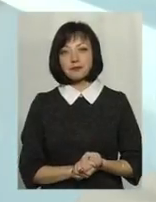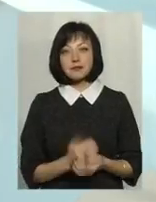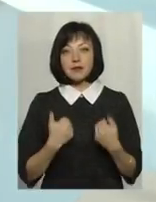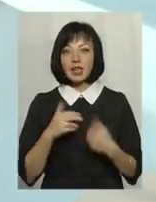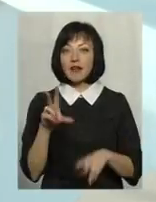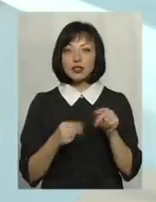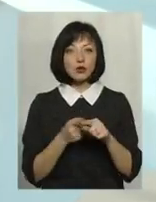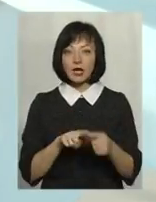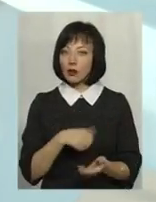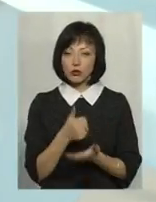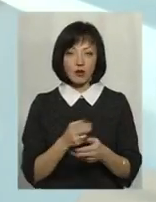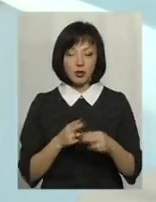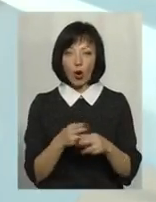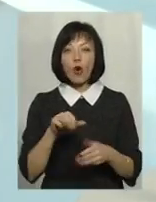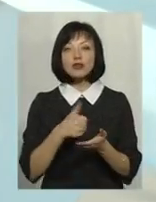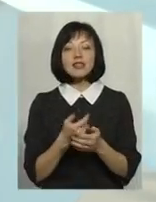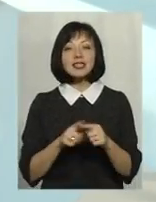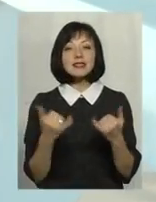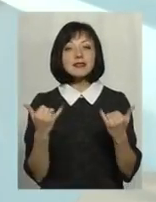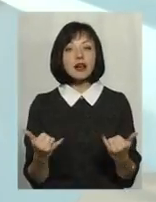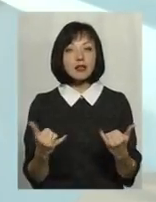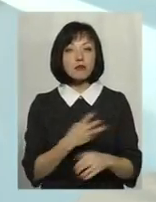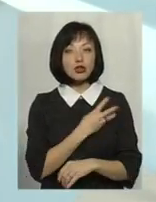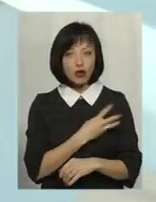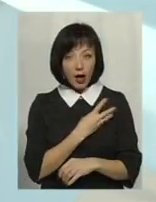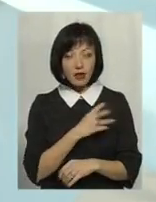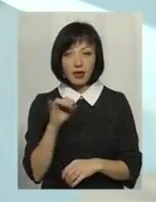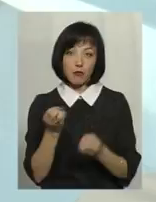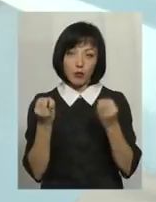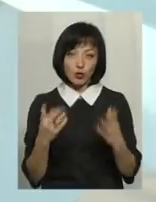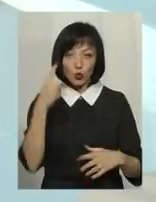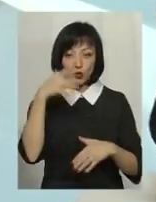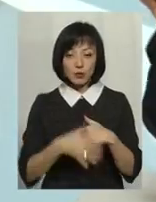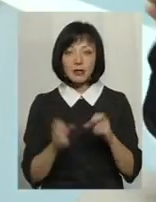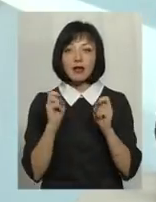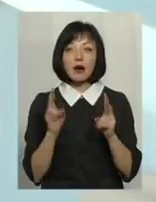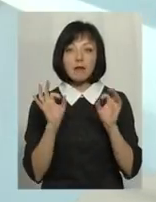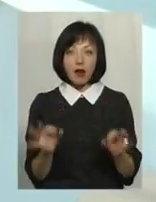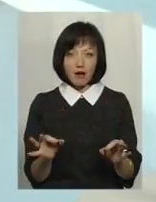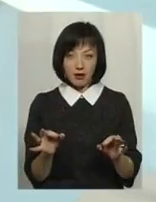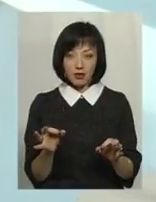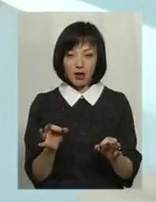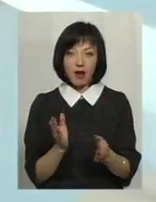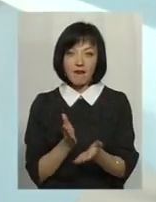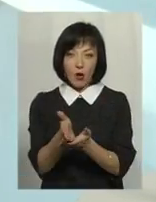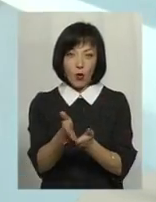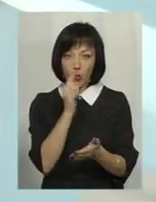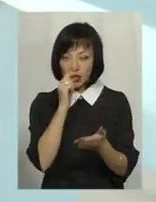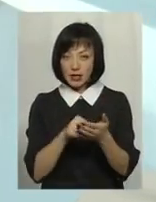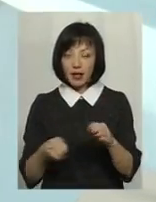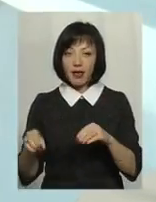я вважаю, це не основна перешкода. Основна це зараз бажання і просто розуміти, як правильно виходити на європейський ринок.